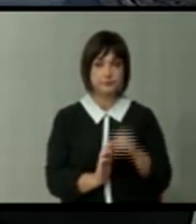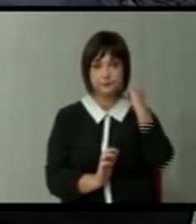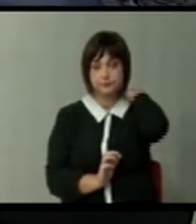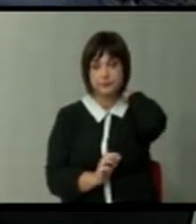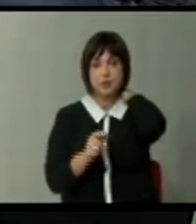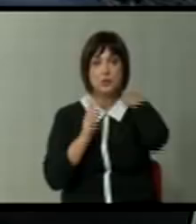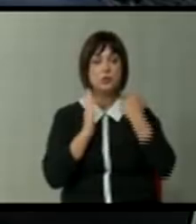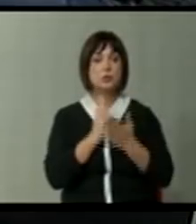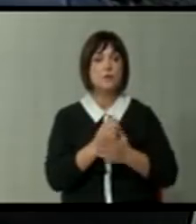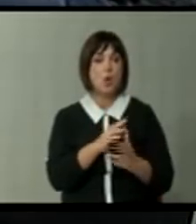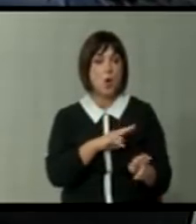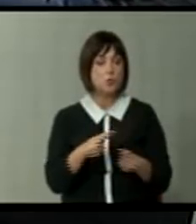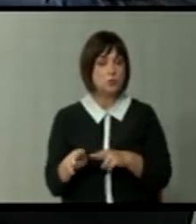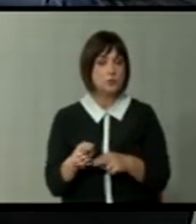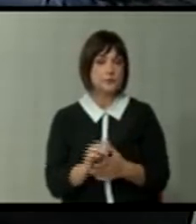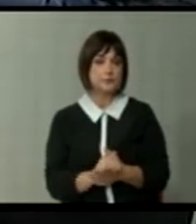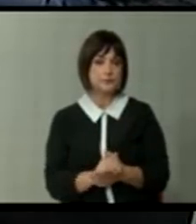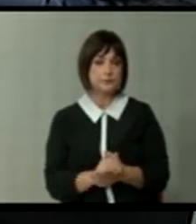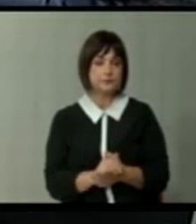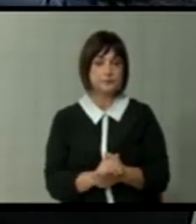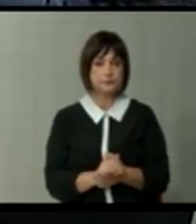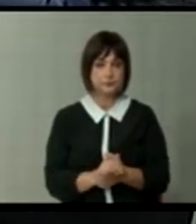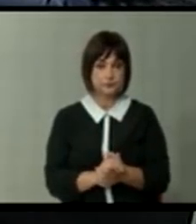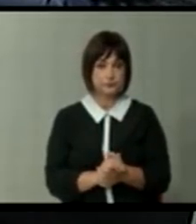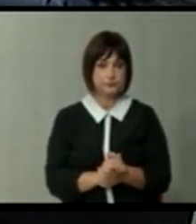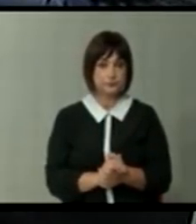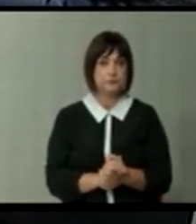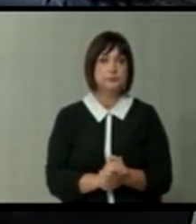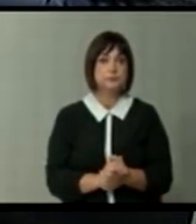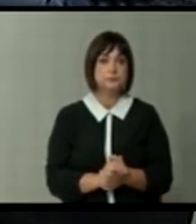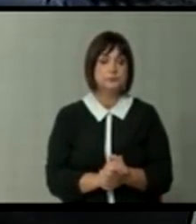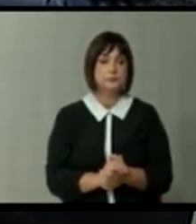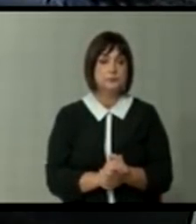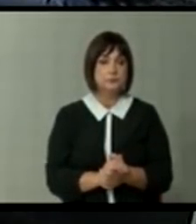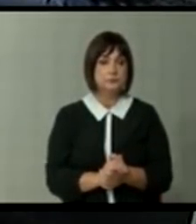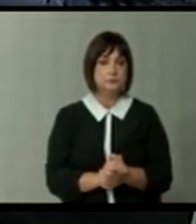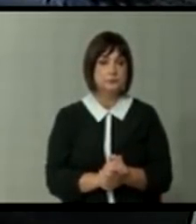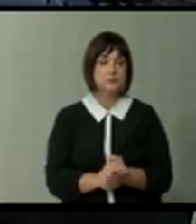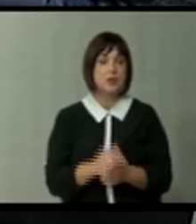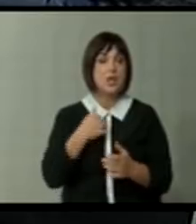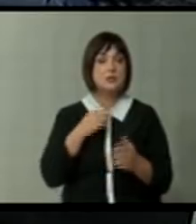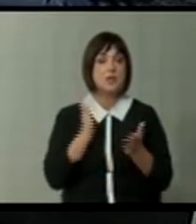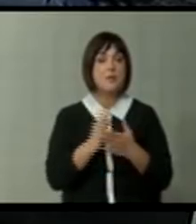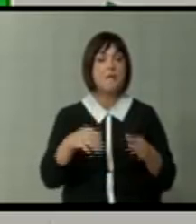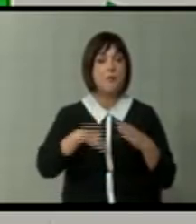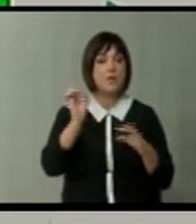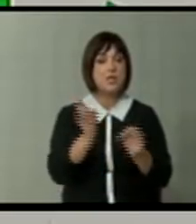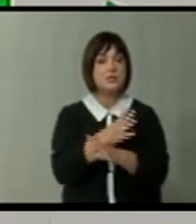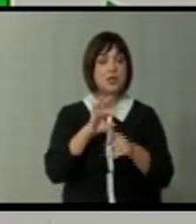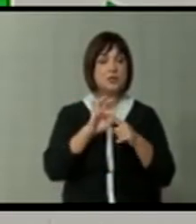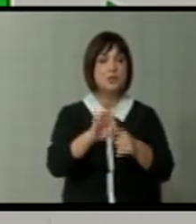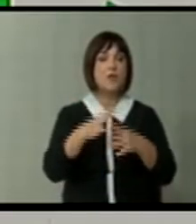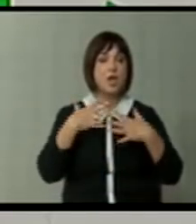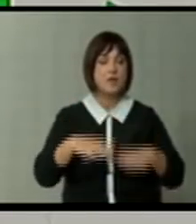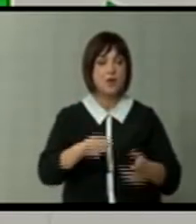отиде за да го осуди криминалот? Така? Не. Тоа вродима болтапка. Треба увиниќе и пат. Я ќе бев посреќен некој целиот процес го водеше